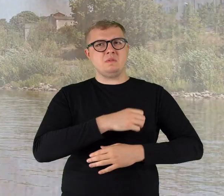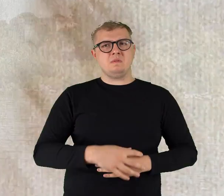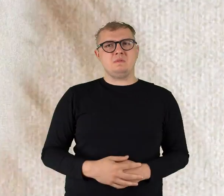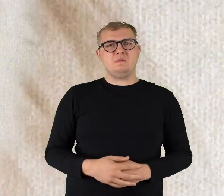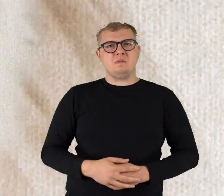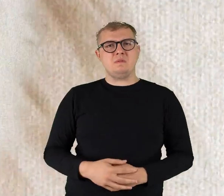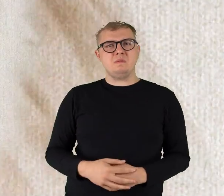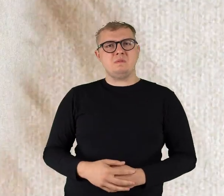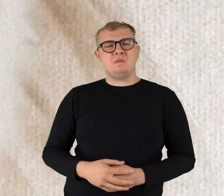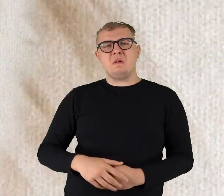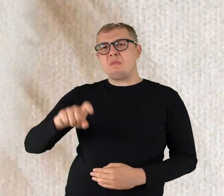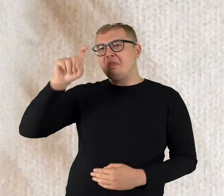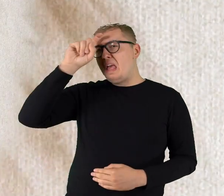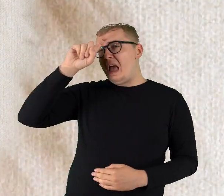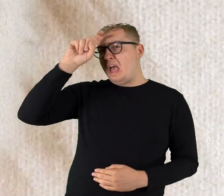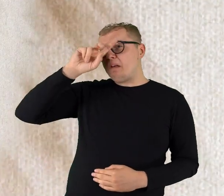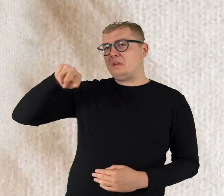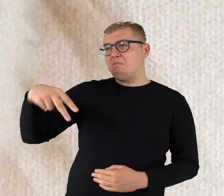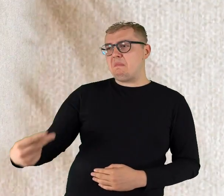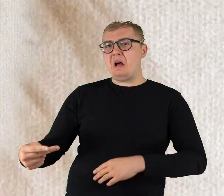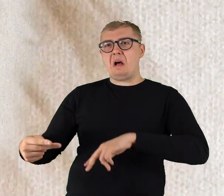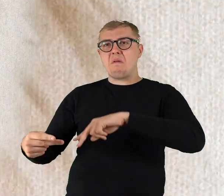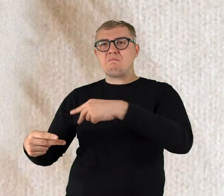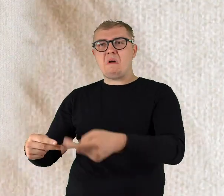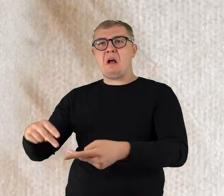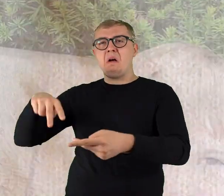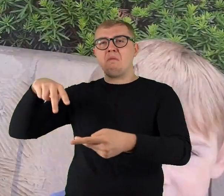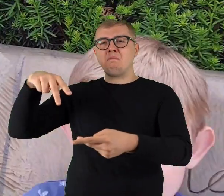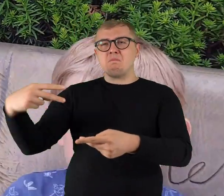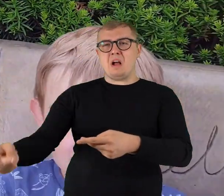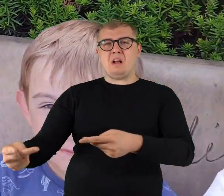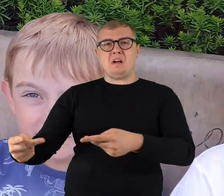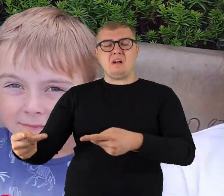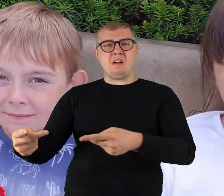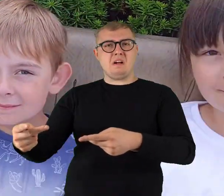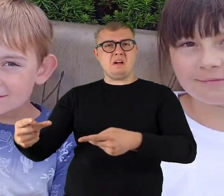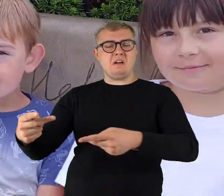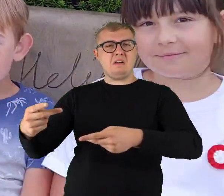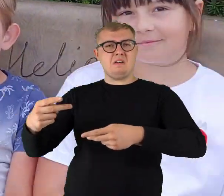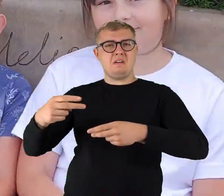Niemca ogień Niemca praży